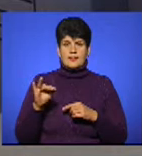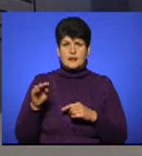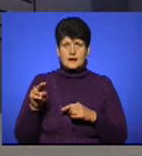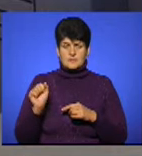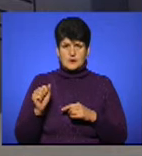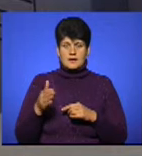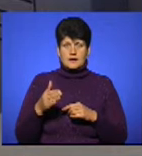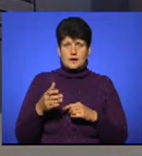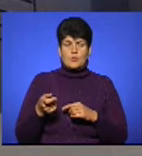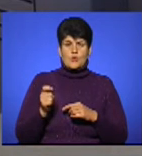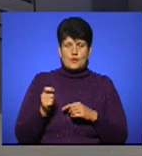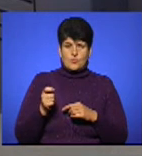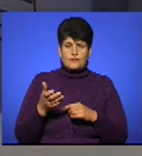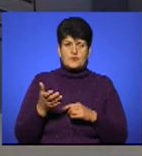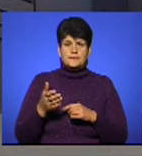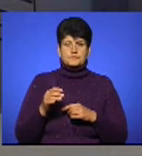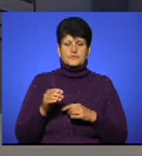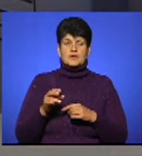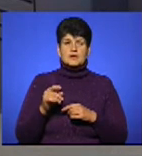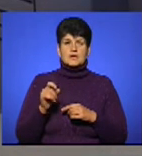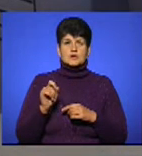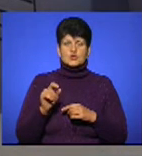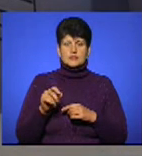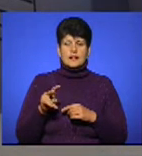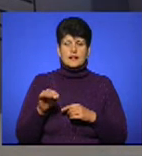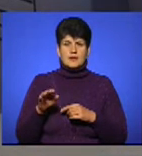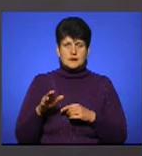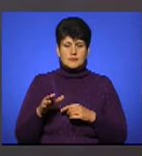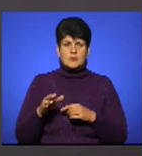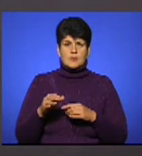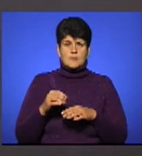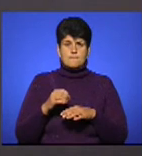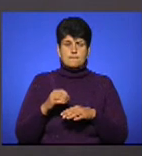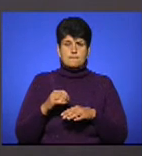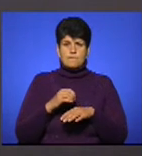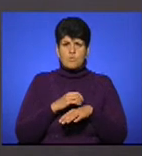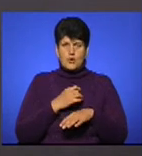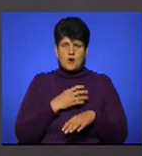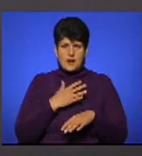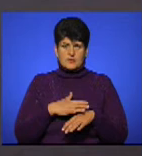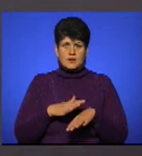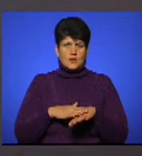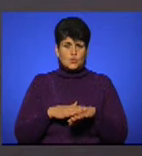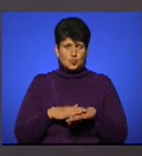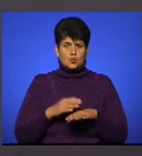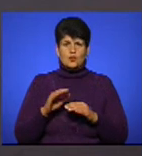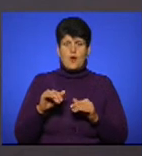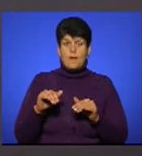Риболовля на золотій липі поранив рибалка руку, потім